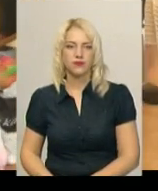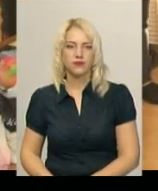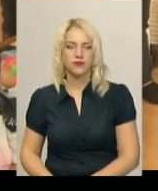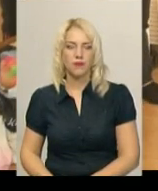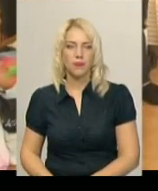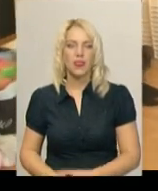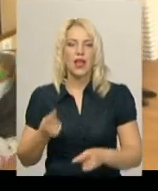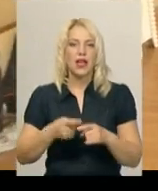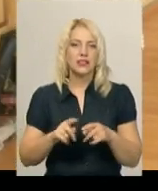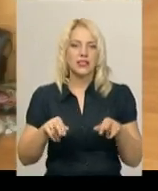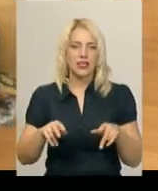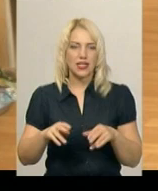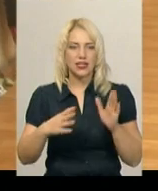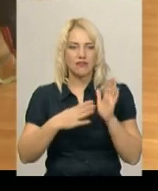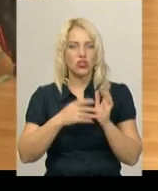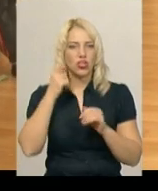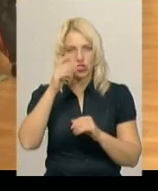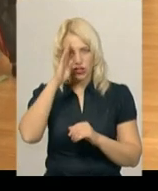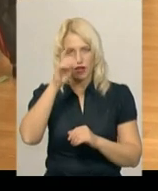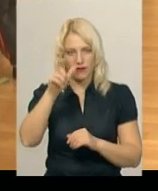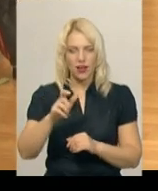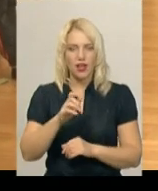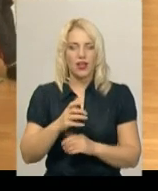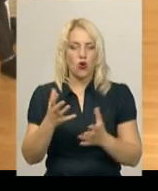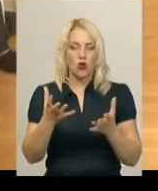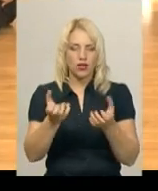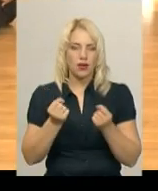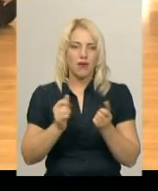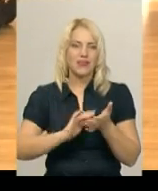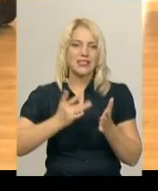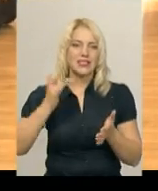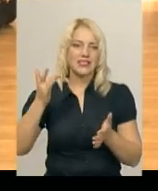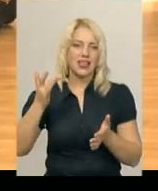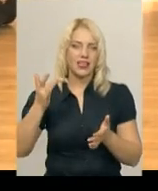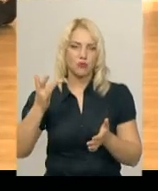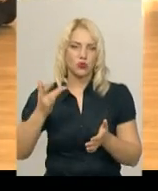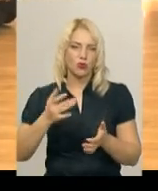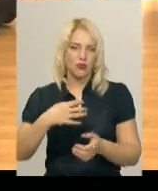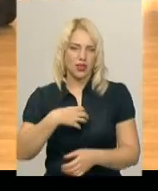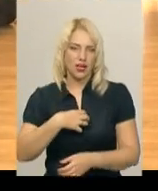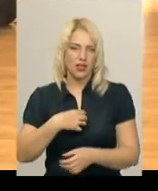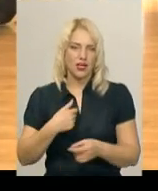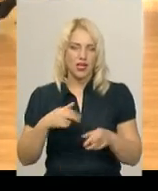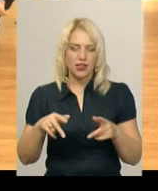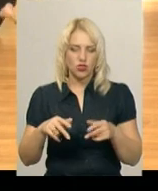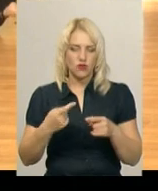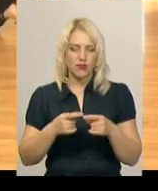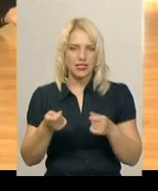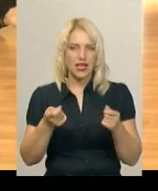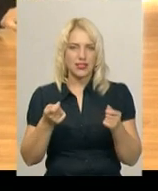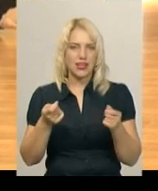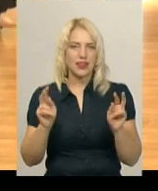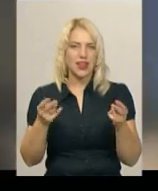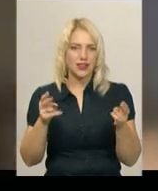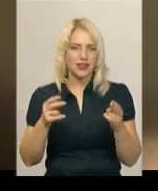А за цей танець 9-річний Мирослав Рак отримав срібну медаль Чемпіонату світу. Я танцювався у цей танець один рік, і я готувався